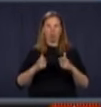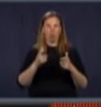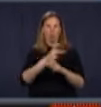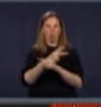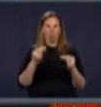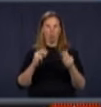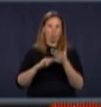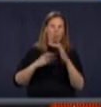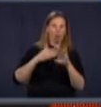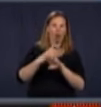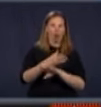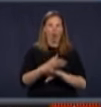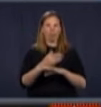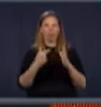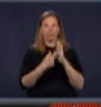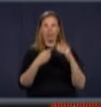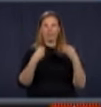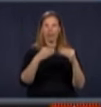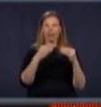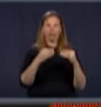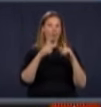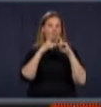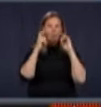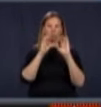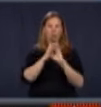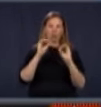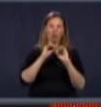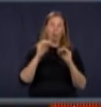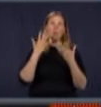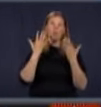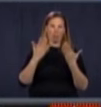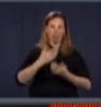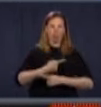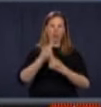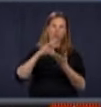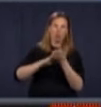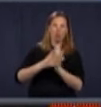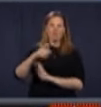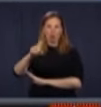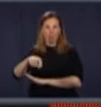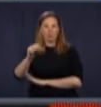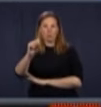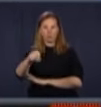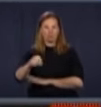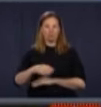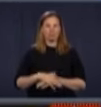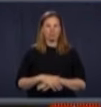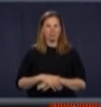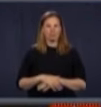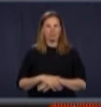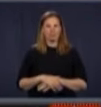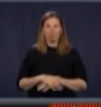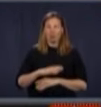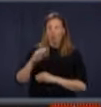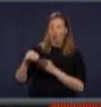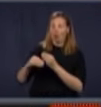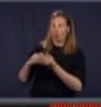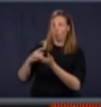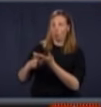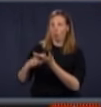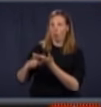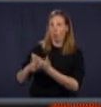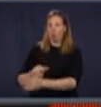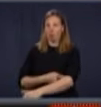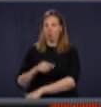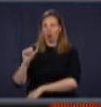endroits où ils devraient le porter, on n'exclut pas de le rendre obligatoire. Si vous me permettez, j'inviterais quand même la population qui peut